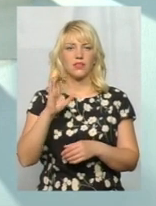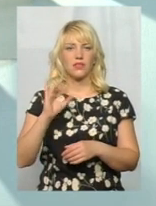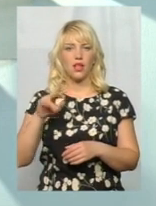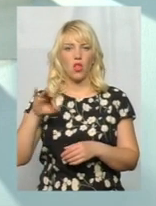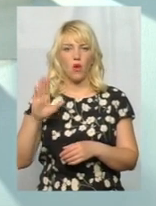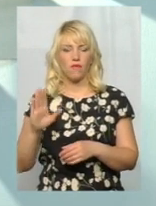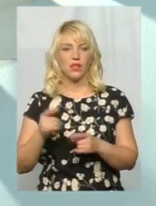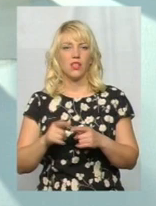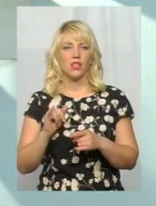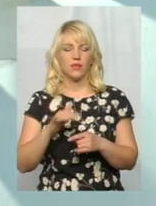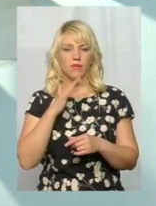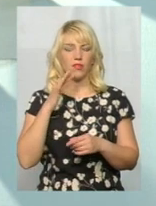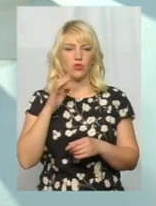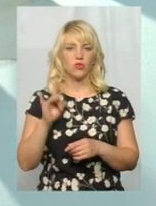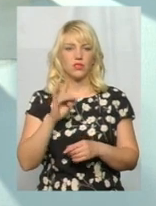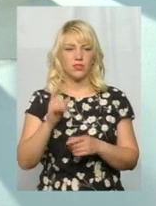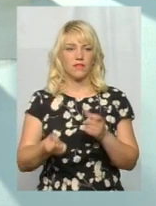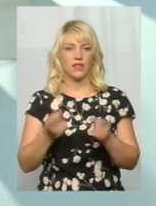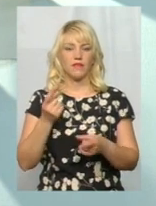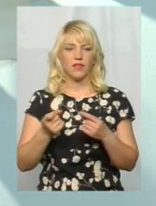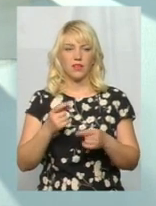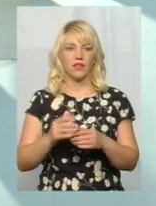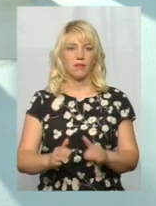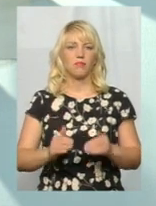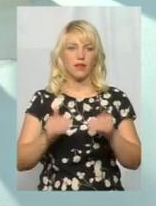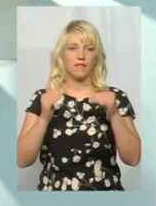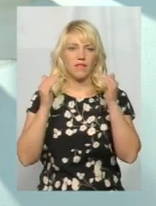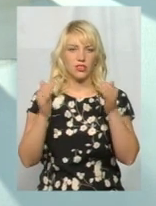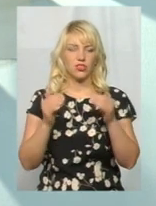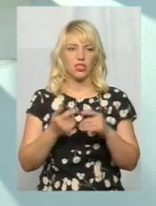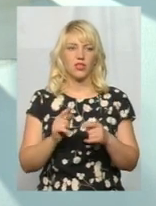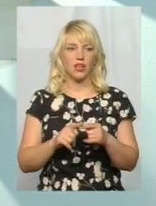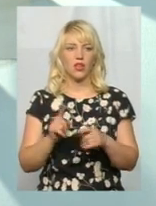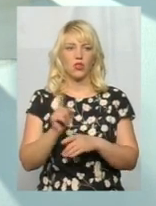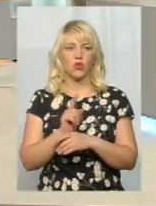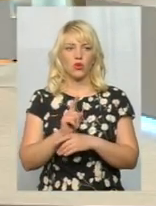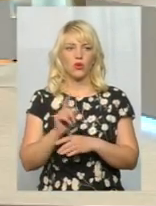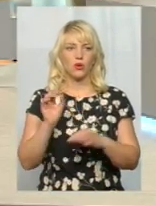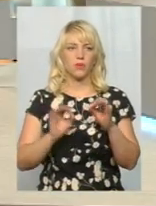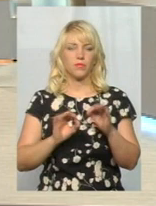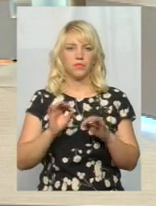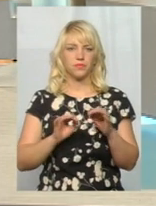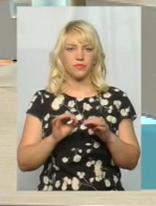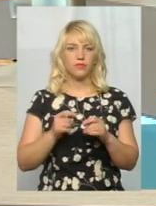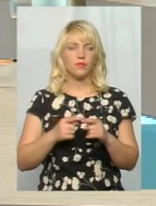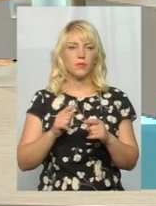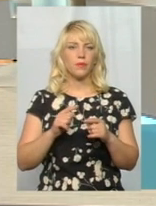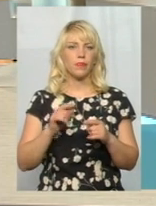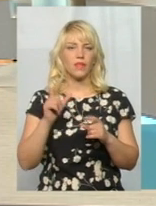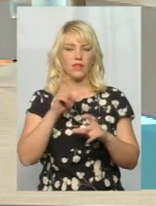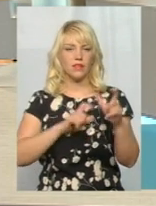І неодноразово виявляли перевищення гранично допустимого концентрації, як поверхне воді річки, так і